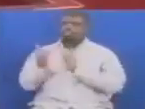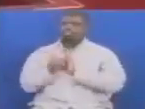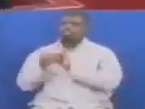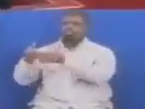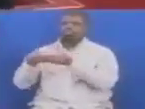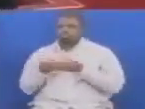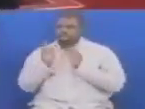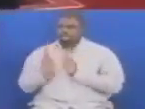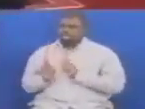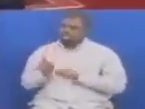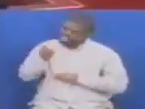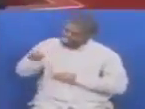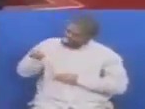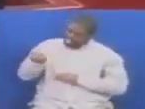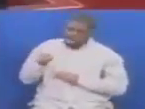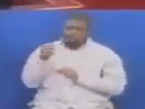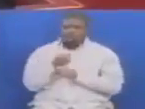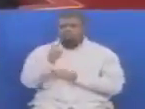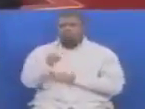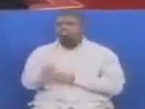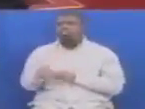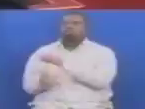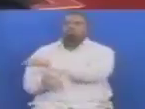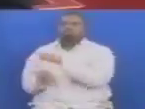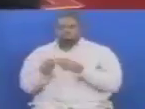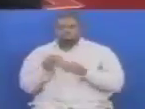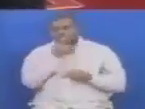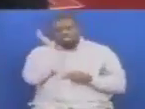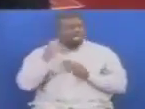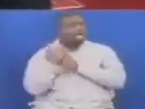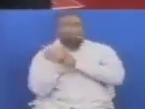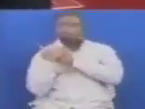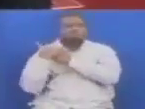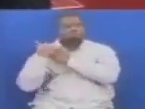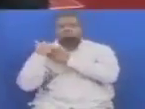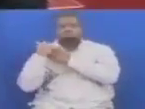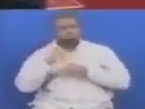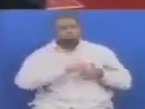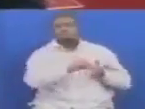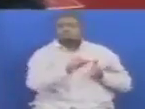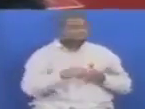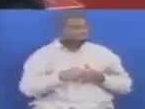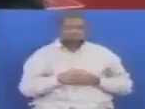Kama yeye alietenda kosa hilo Kwe selekali hai wajibiki kulipa fidia